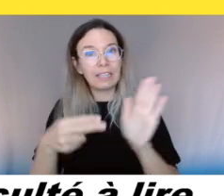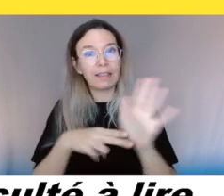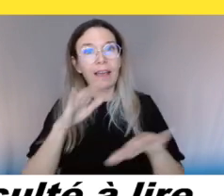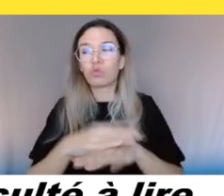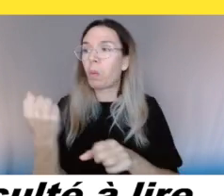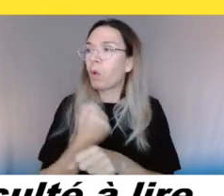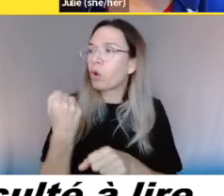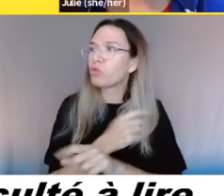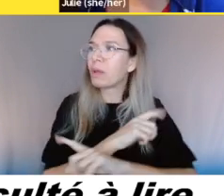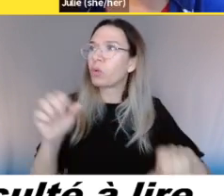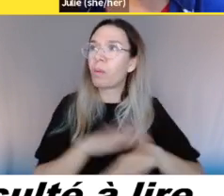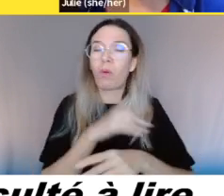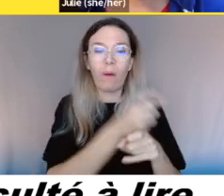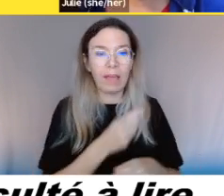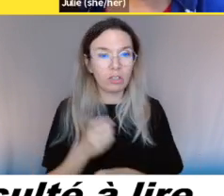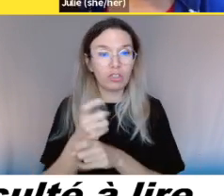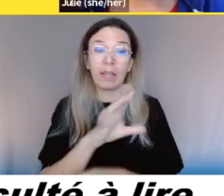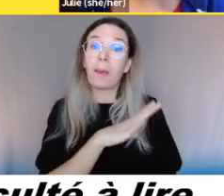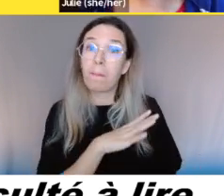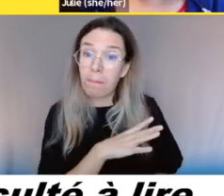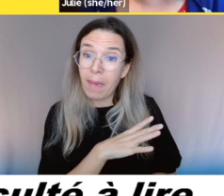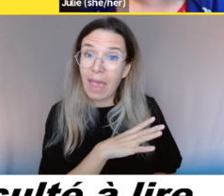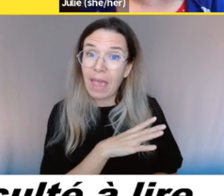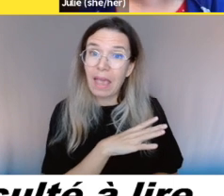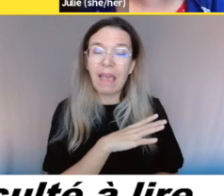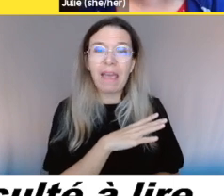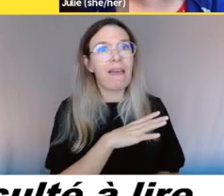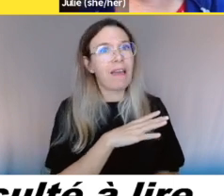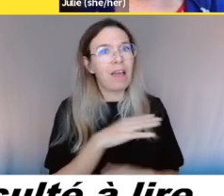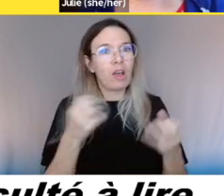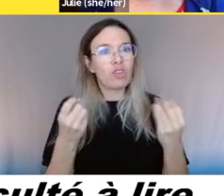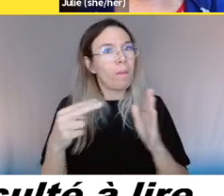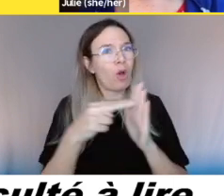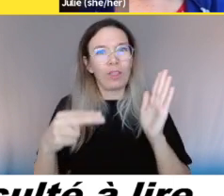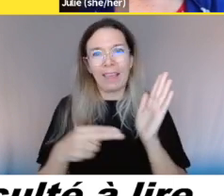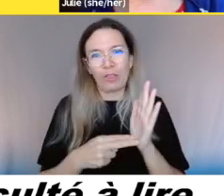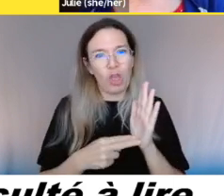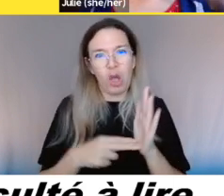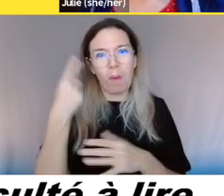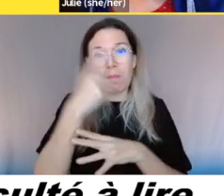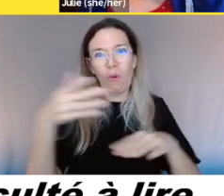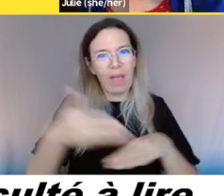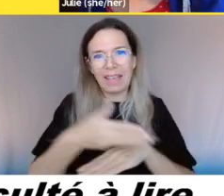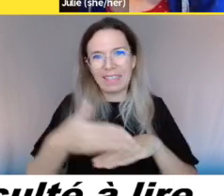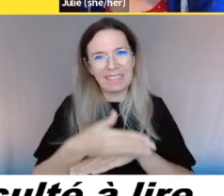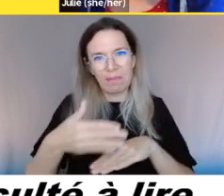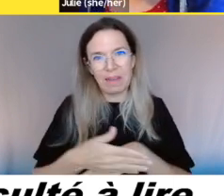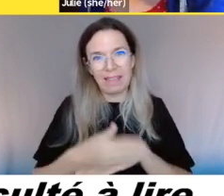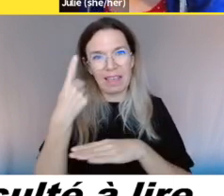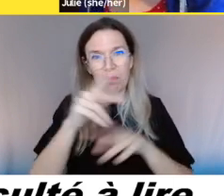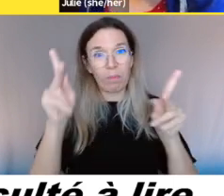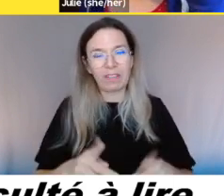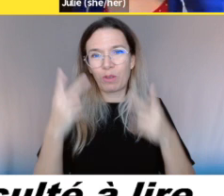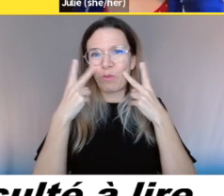TAP, puis mardi, a dit également, il y une des participants qui a